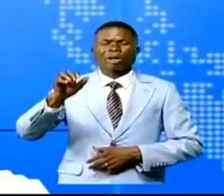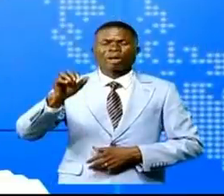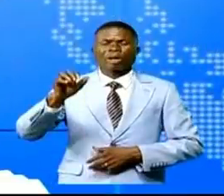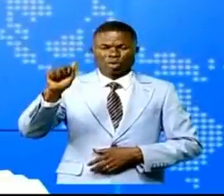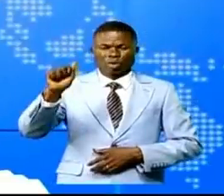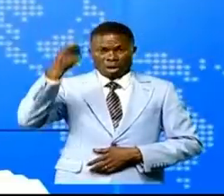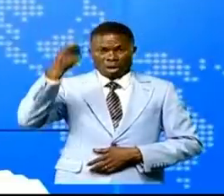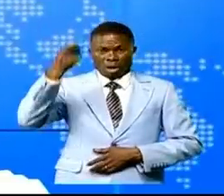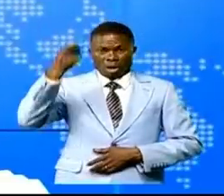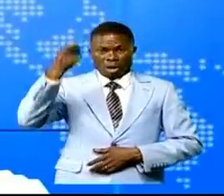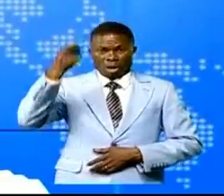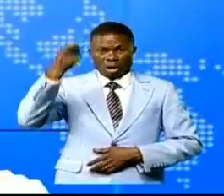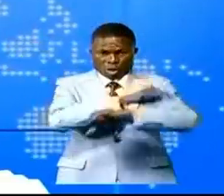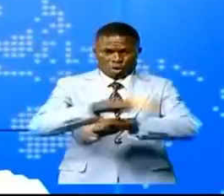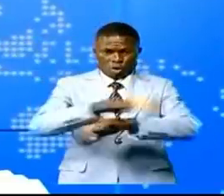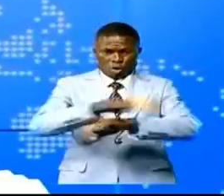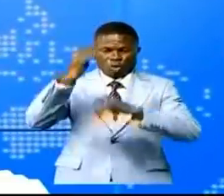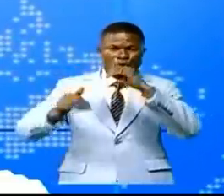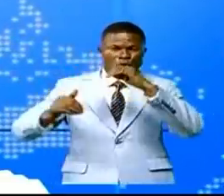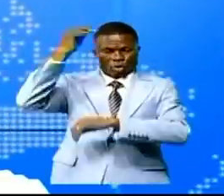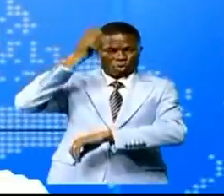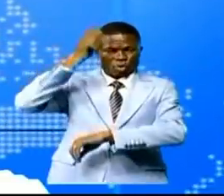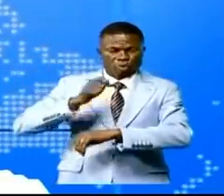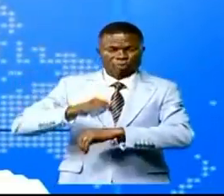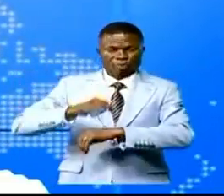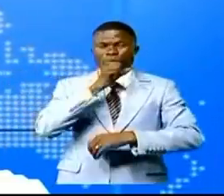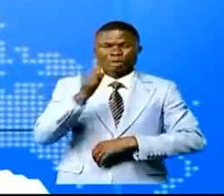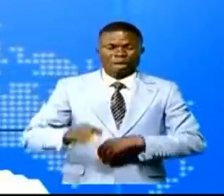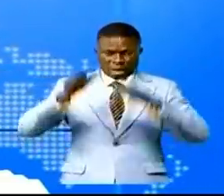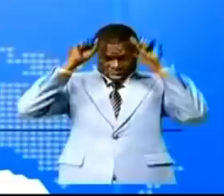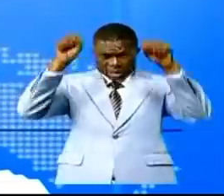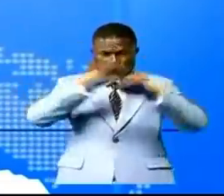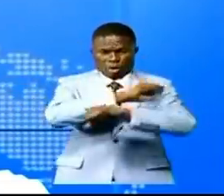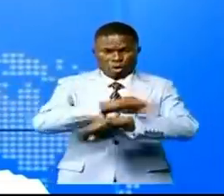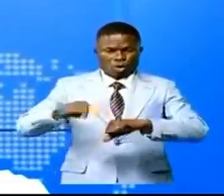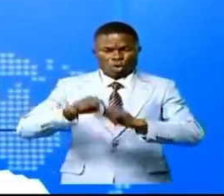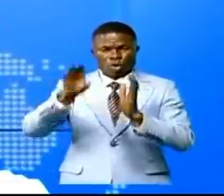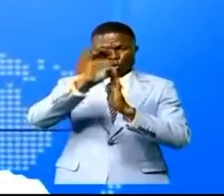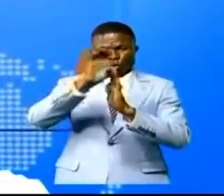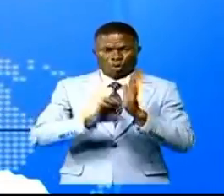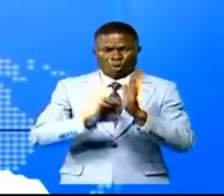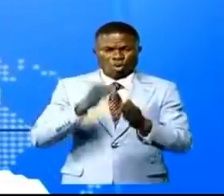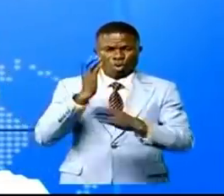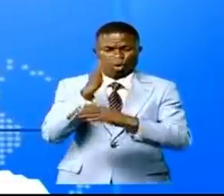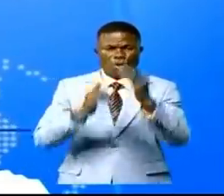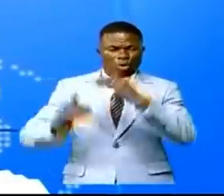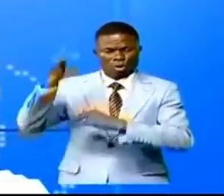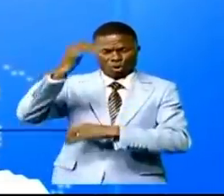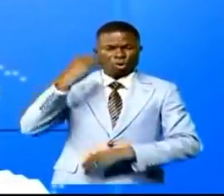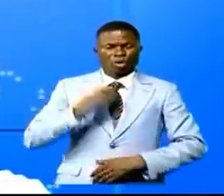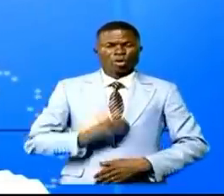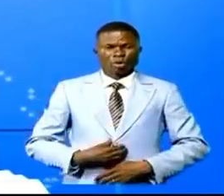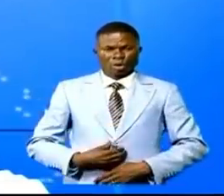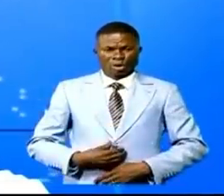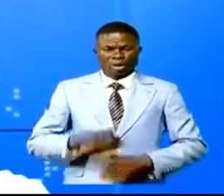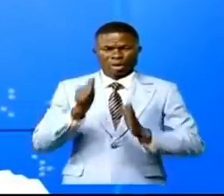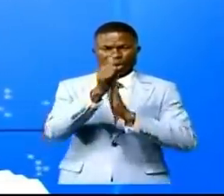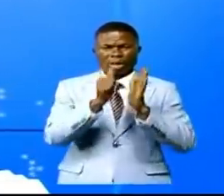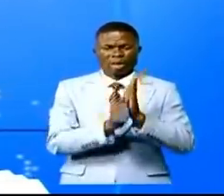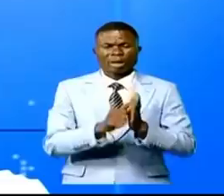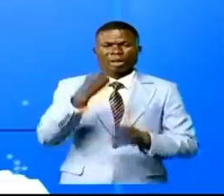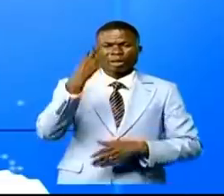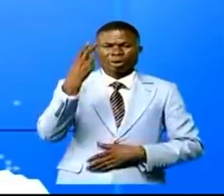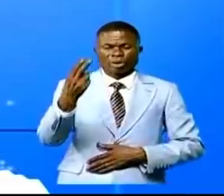de justice et ancien président de la Cour constitutionnelle et du Conseil supérieur de la magistrature. Article 2,